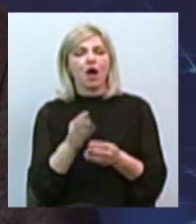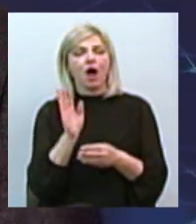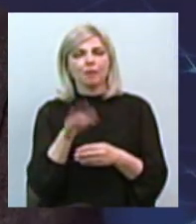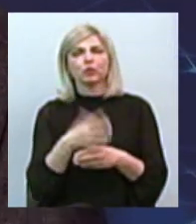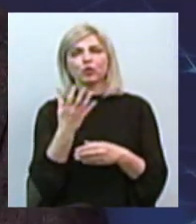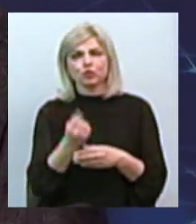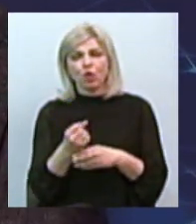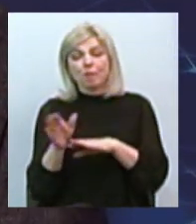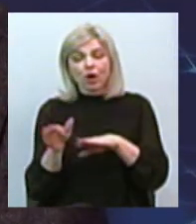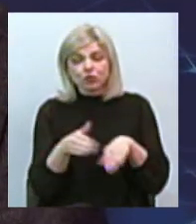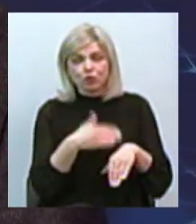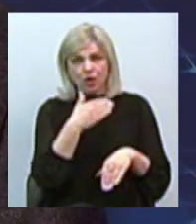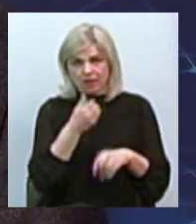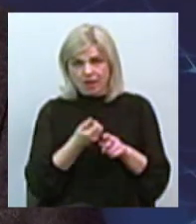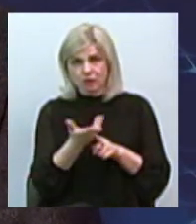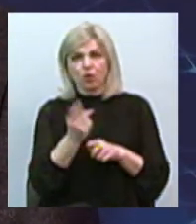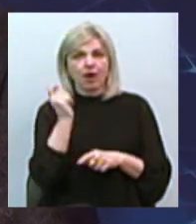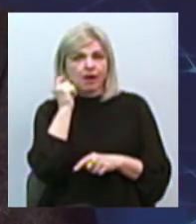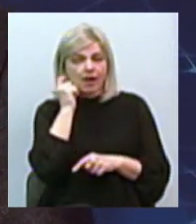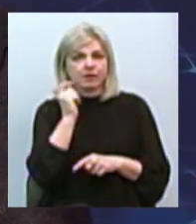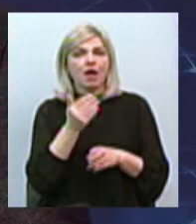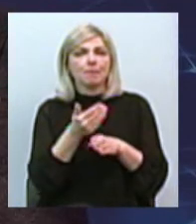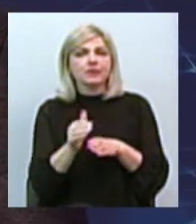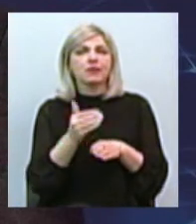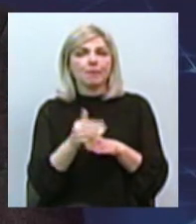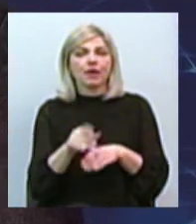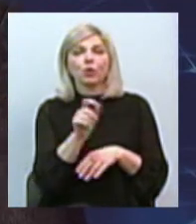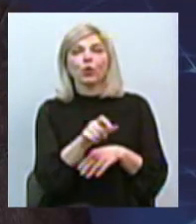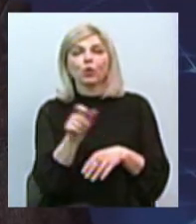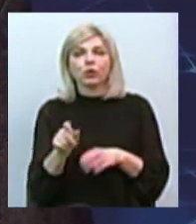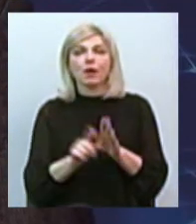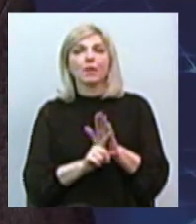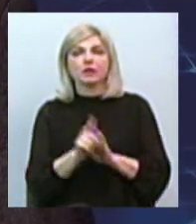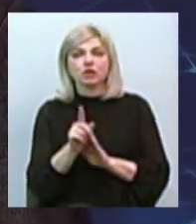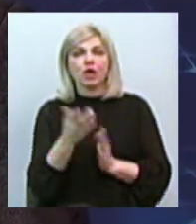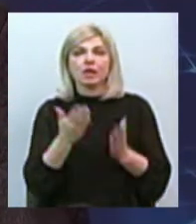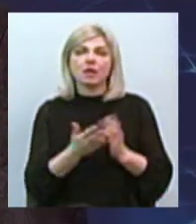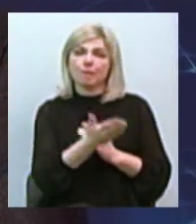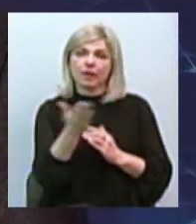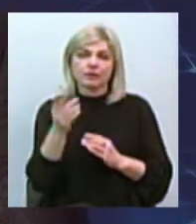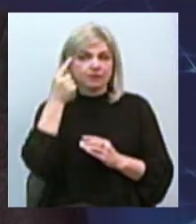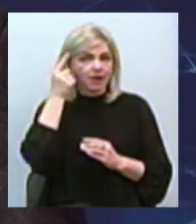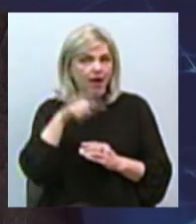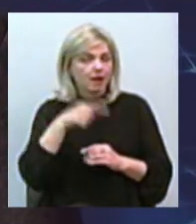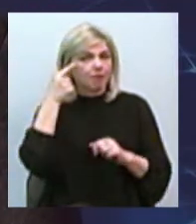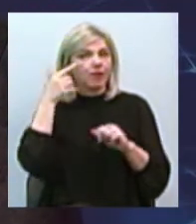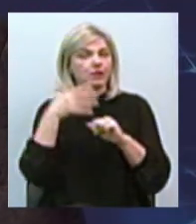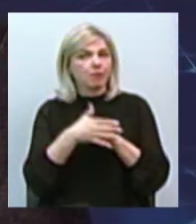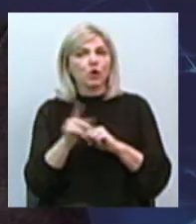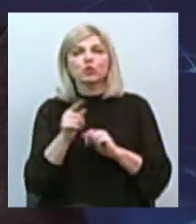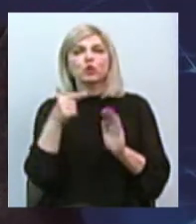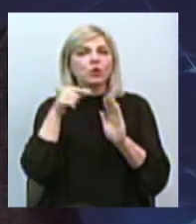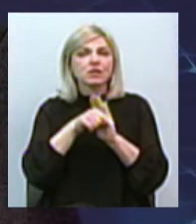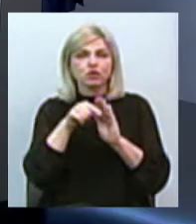несколько років. І постепенно, відь люди, поначалу, якби вони знали і розуміли, що означають ці